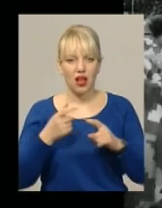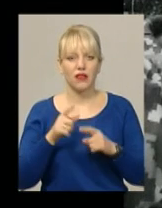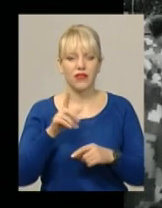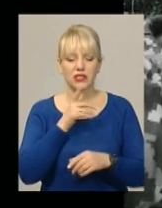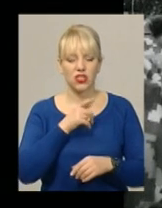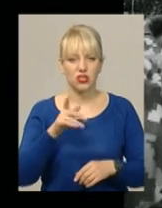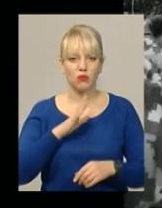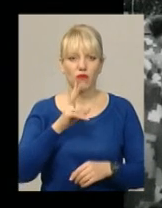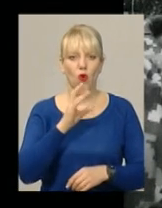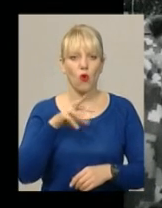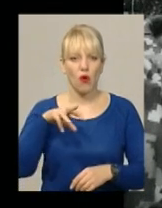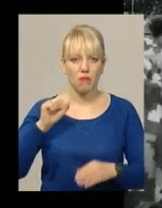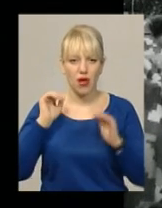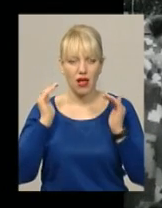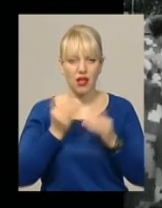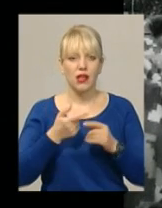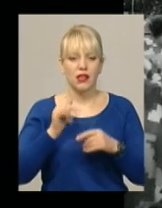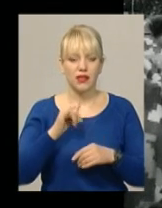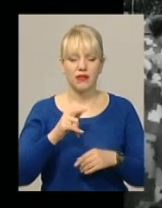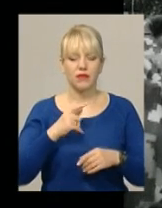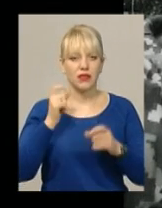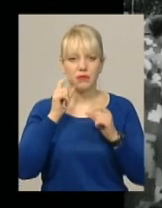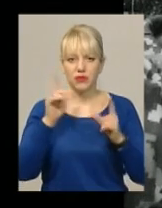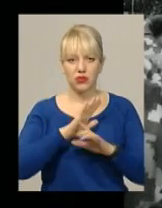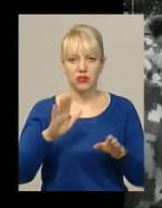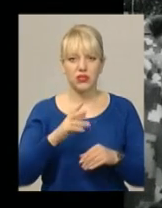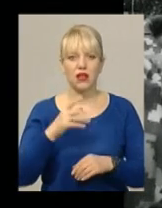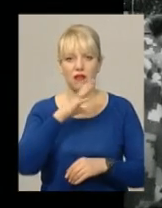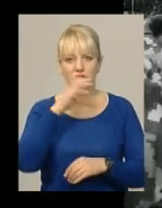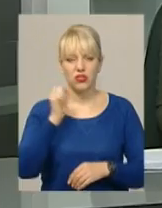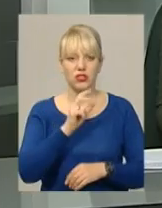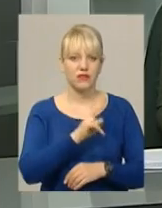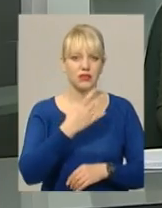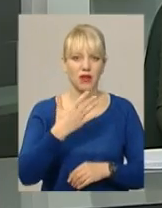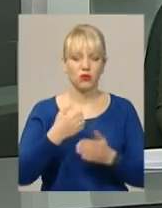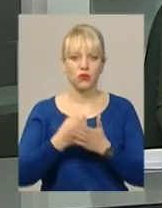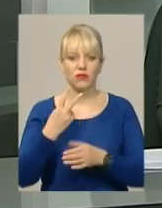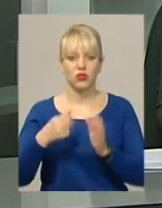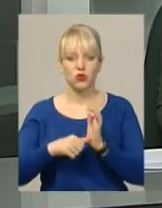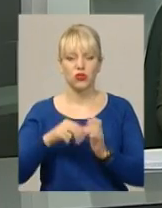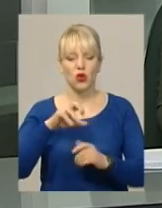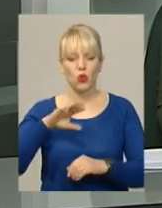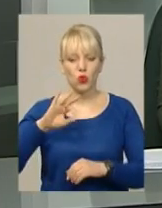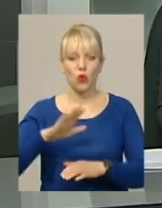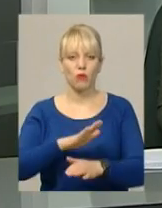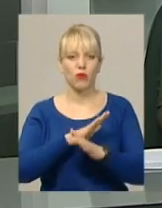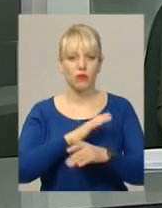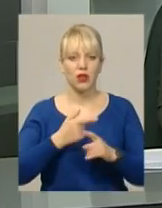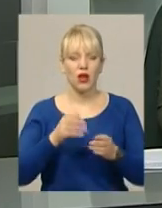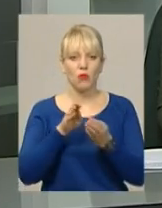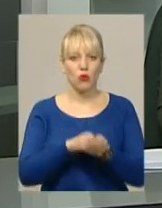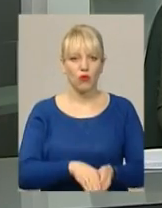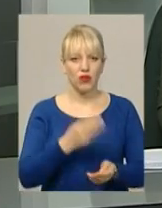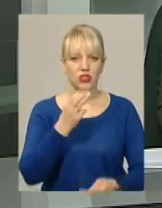перебував у комі, до тями не приходив та в ніч з 25 на 26 лютого помер. Поховають бійця в селі Шарівка Ярмолинецького